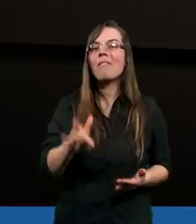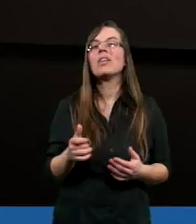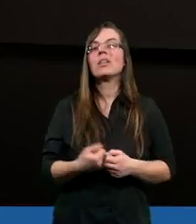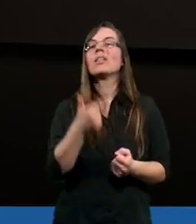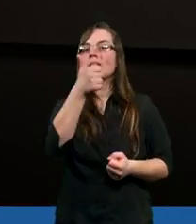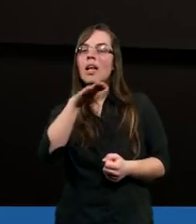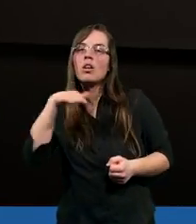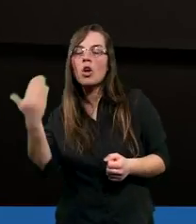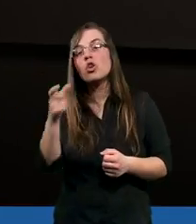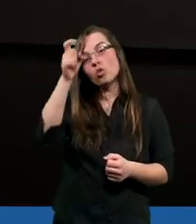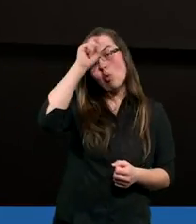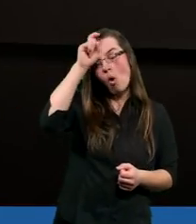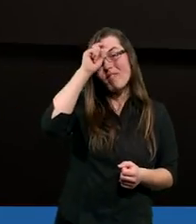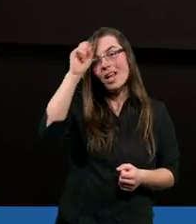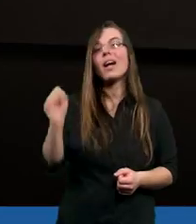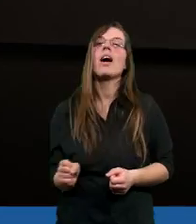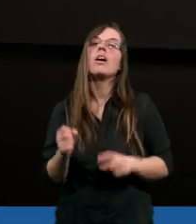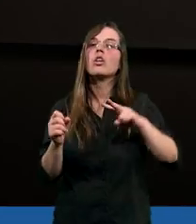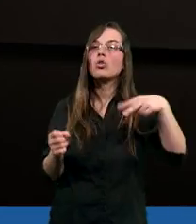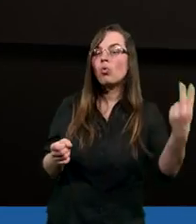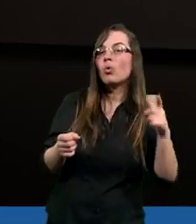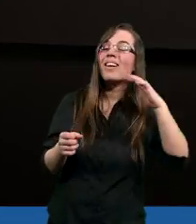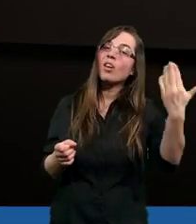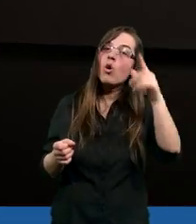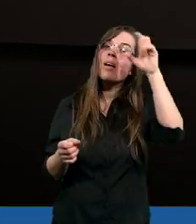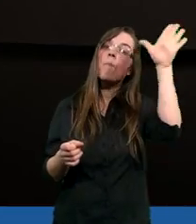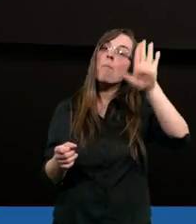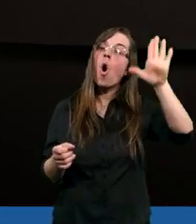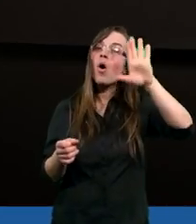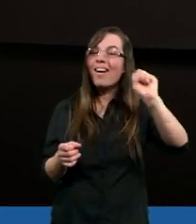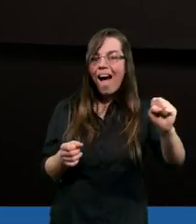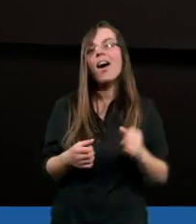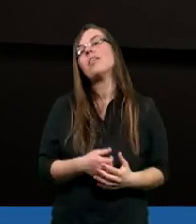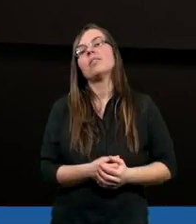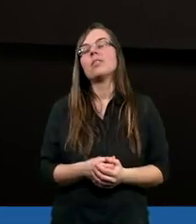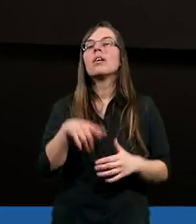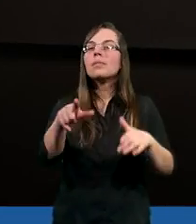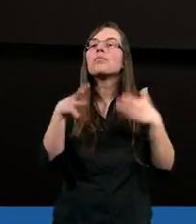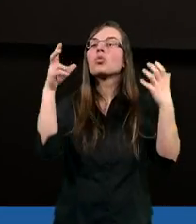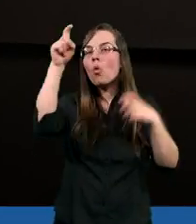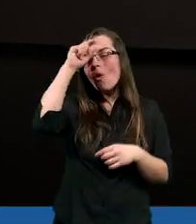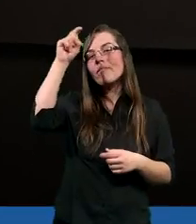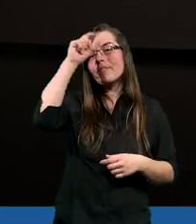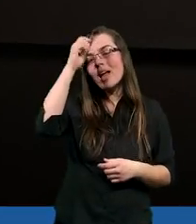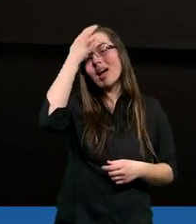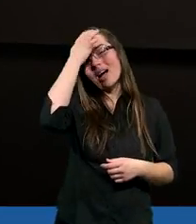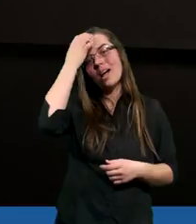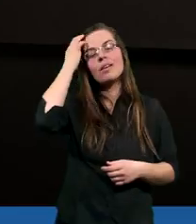Jeden ze strony człowieka, drugi ze strony Boga. Ze strony człowieka